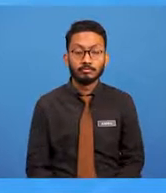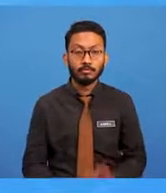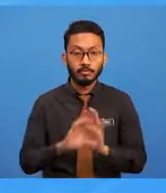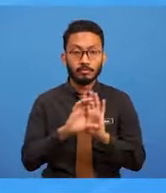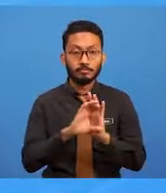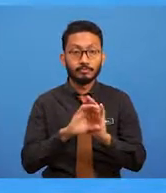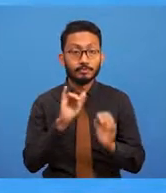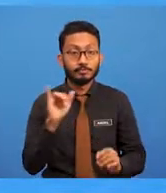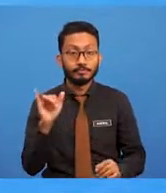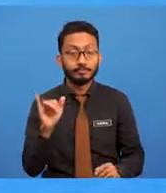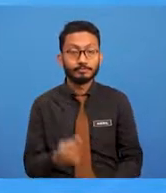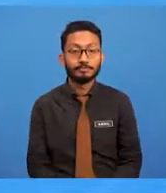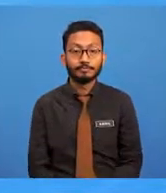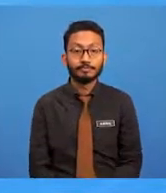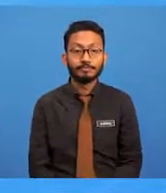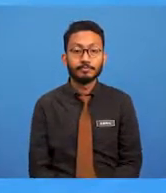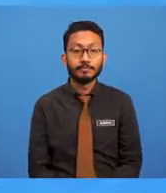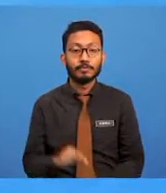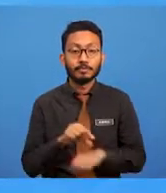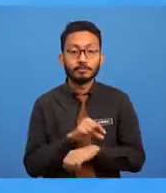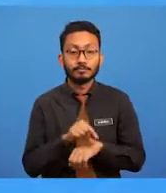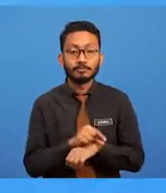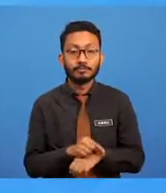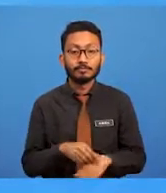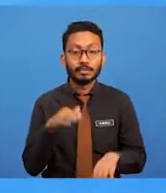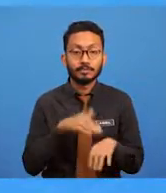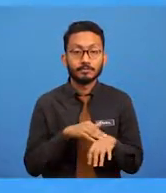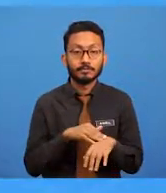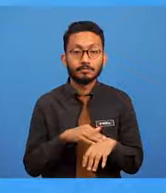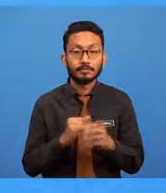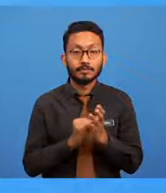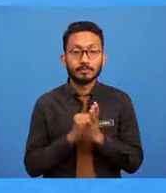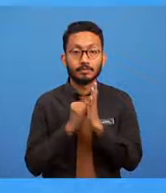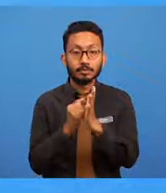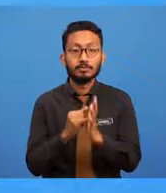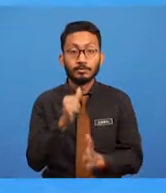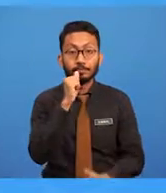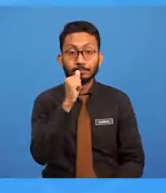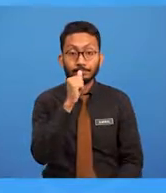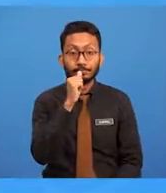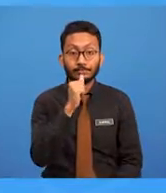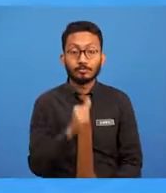selalunya ia digunakan pada pengiklanan minuman bertenaga.